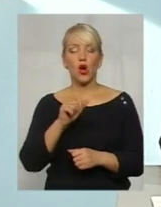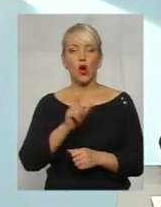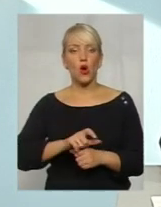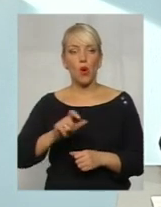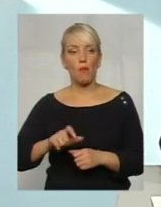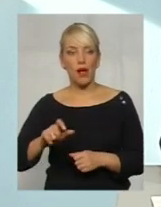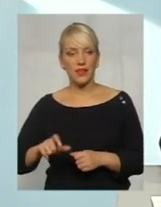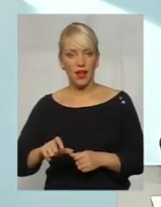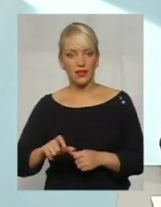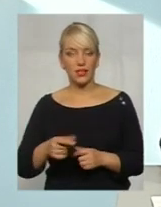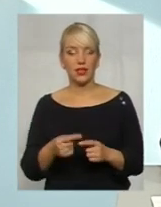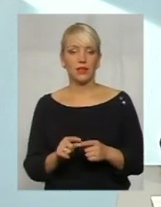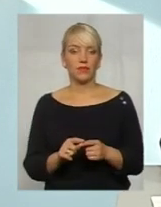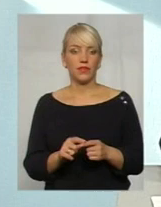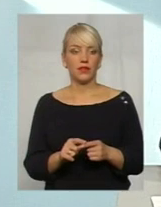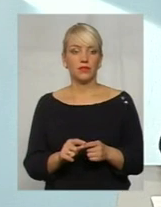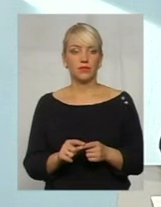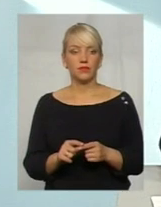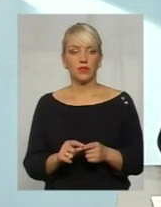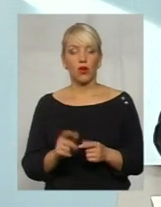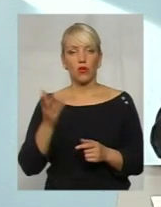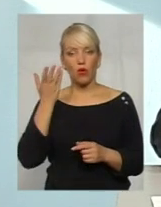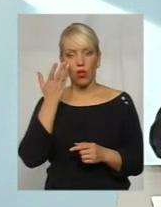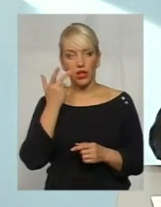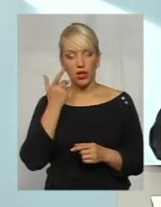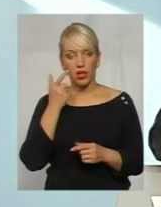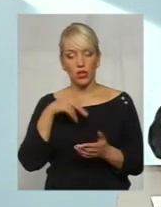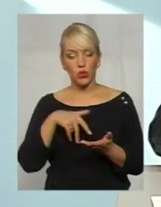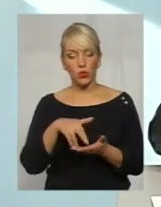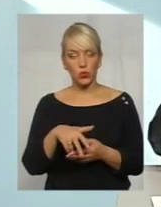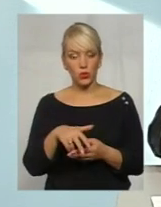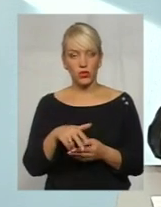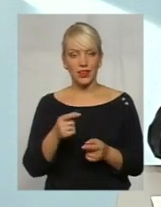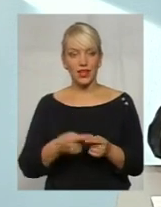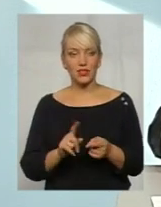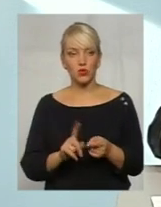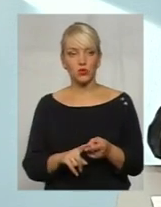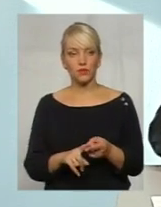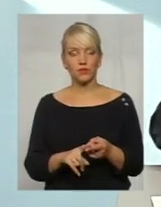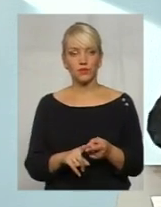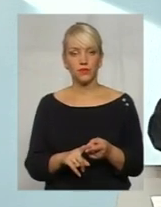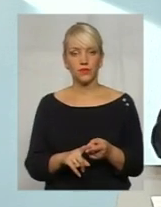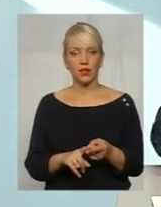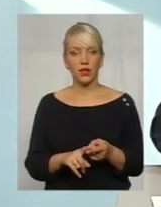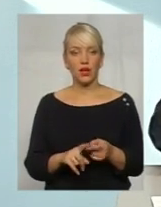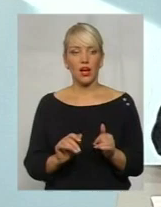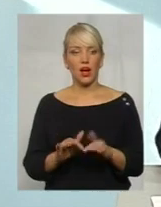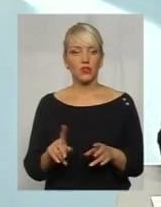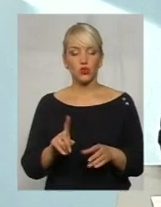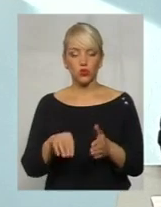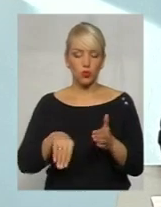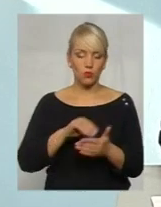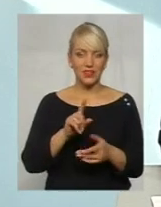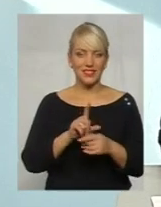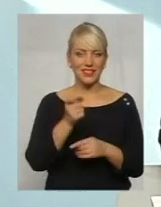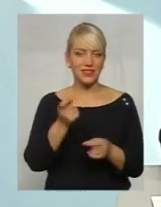потенційні жертви шахрайства, коли вони йдуть на цю таку акцію, щоб щось купити